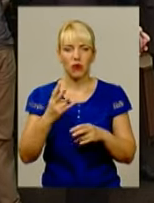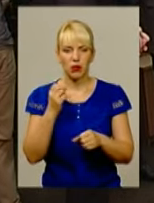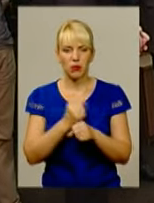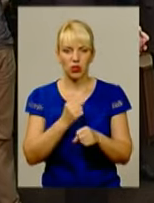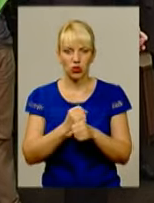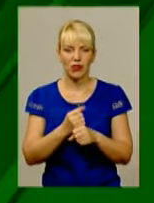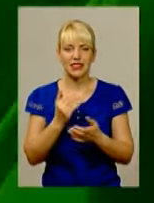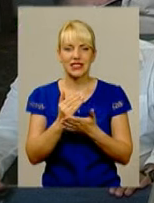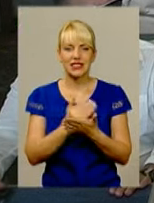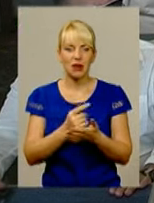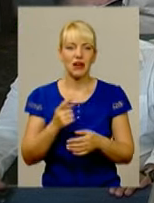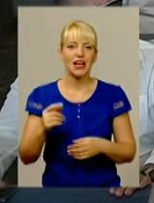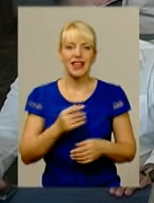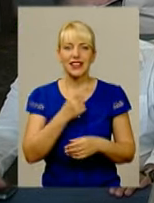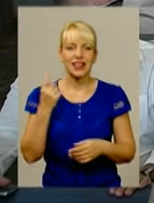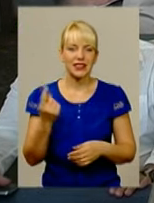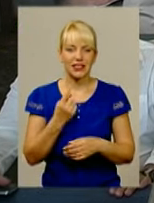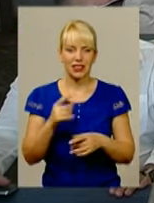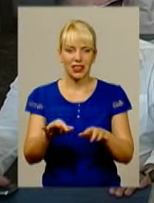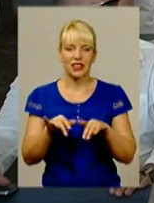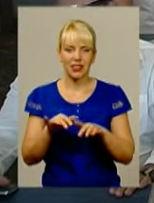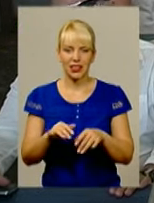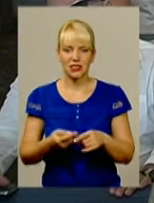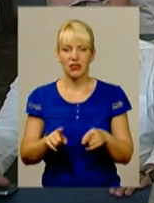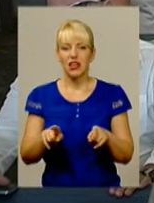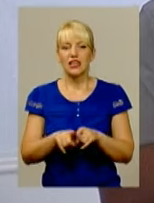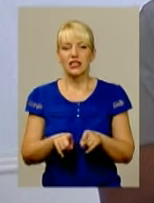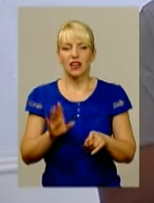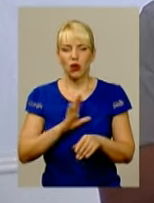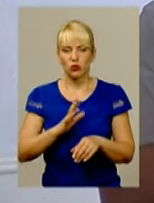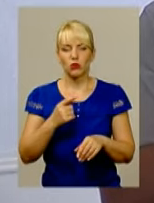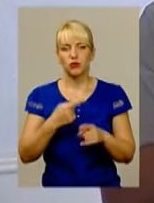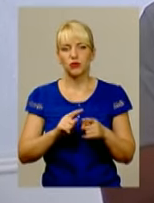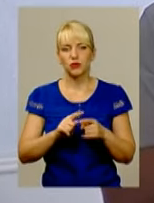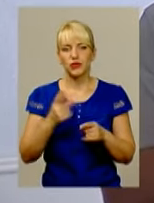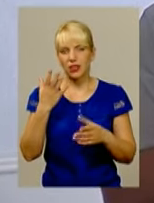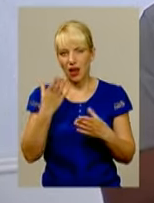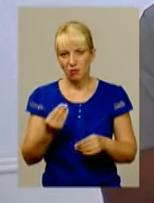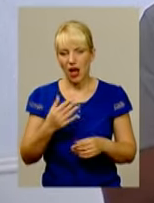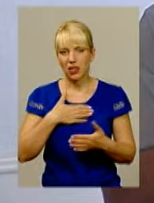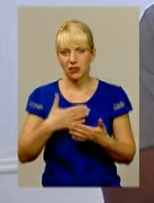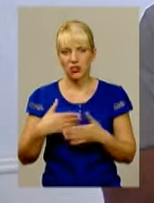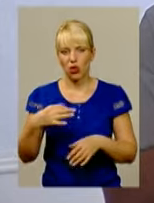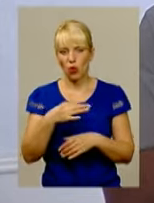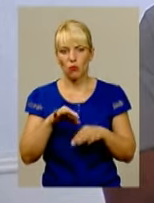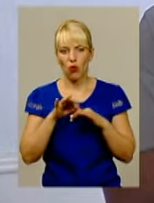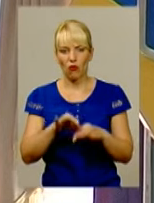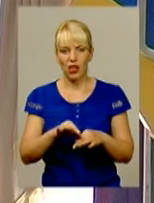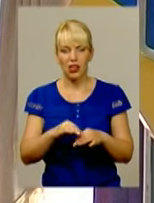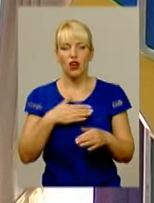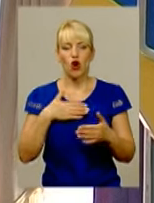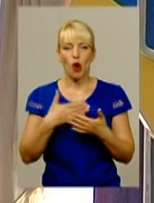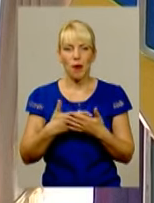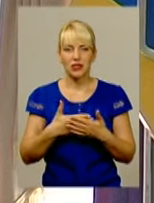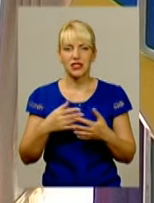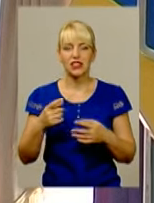державних реєстрів. Та не лише високим візитом відзначився цей інформаційний тиждень. Днями активісти області провели чергові громадські